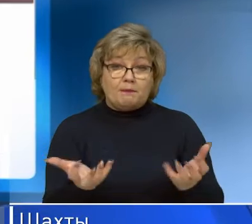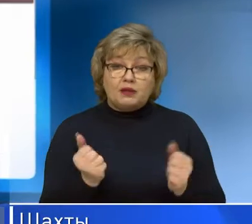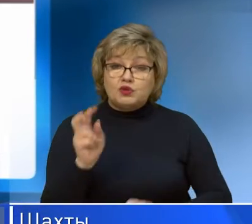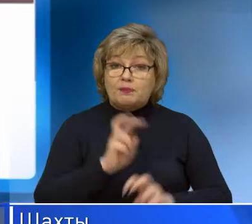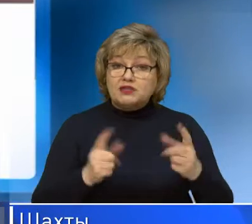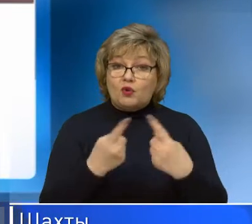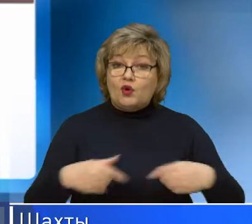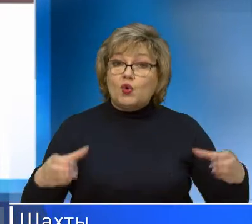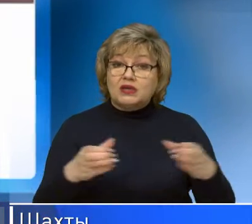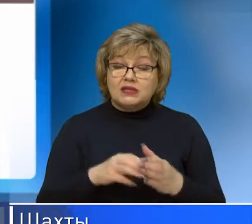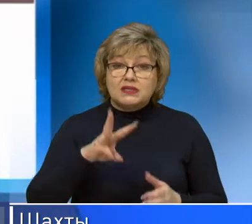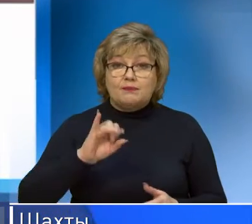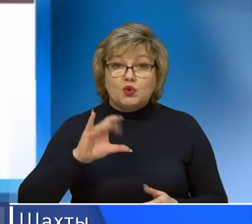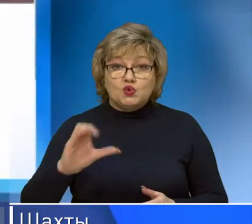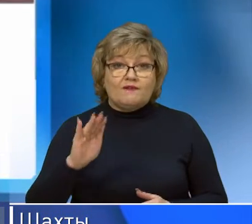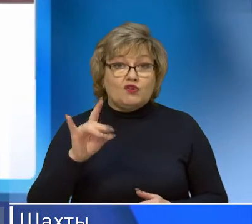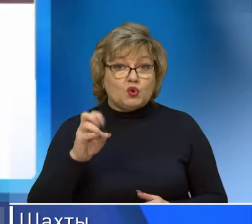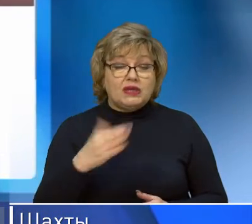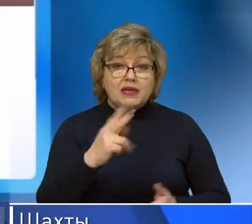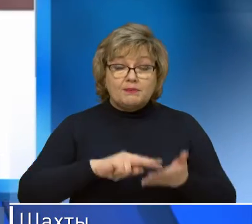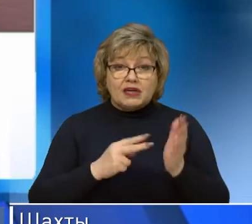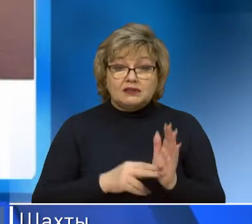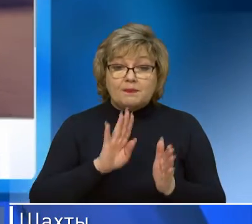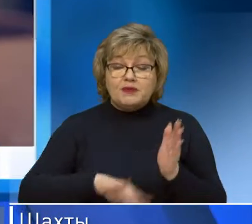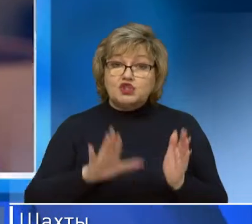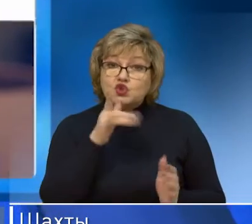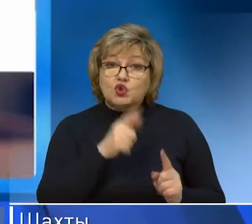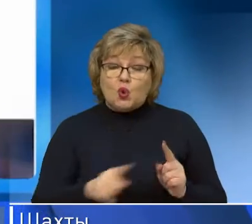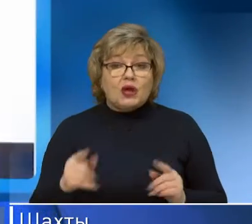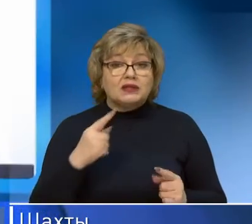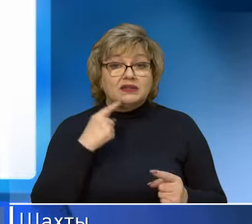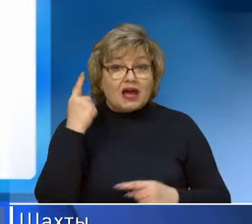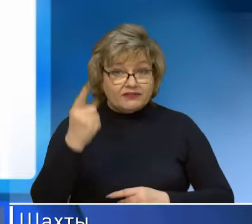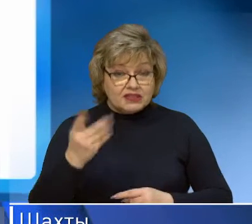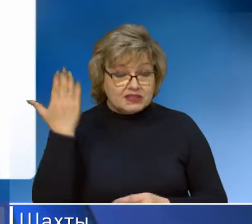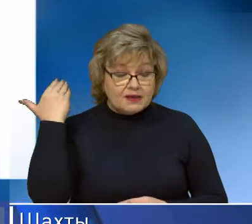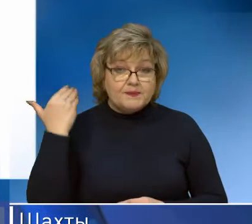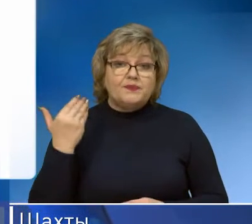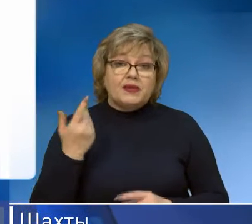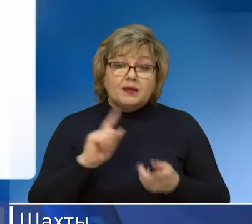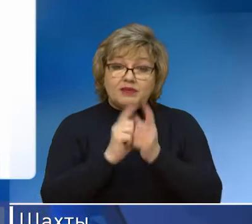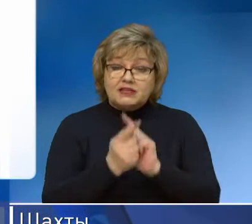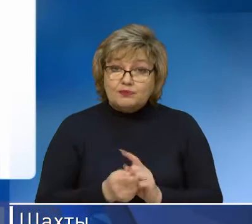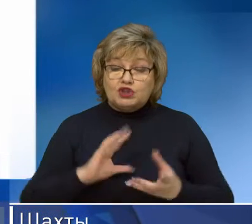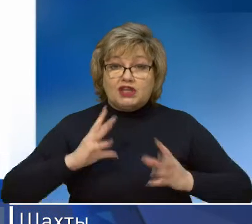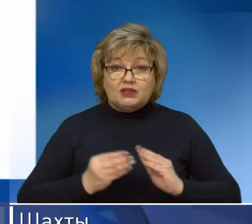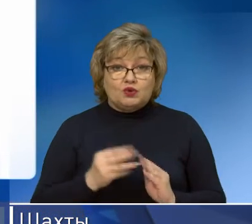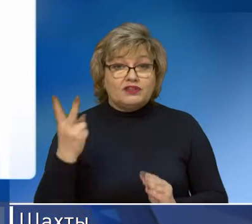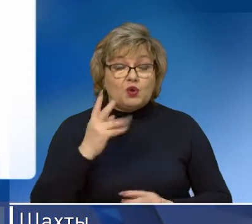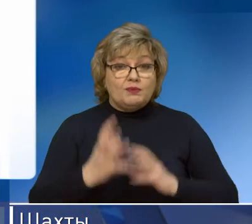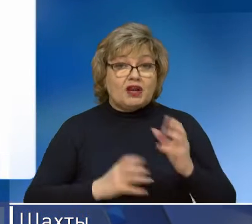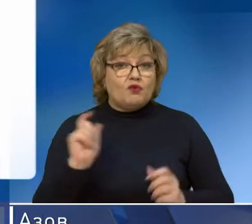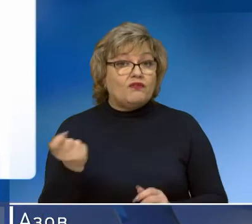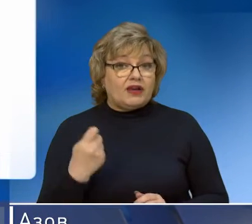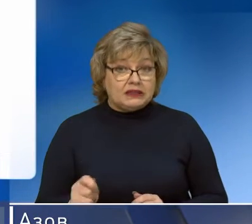поисковая организация «Мюсфронт». Их проект «Бессрока давности» направлен на противодействие попыткам пересмотра итогов Второй мировой